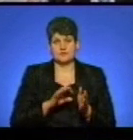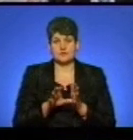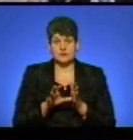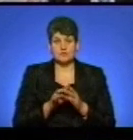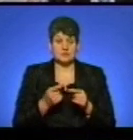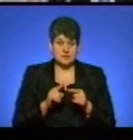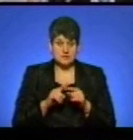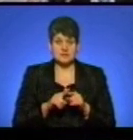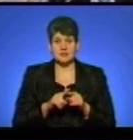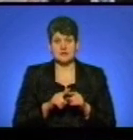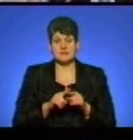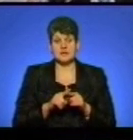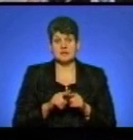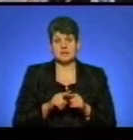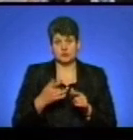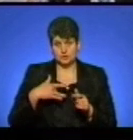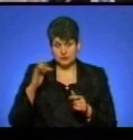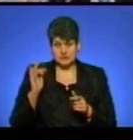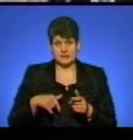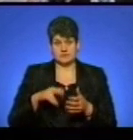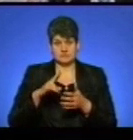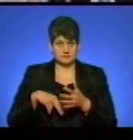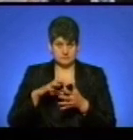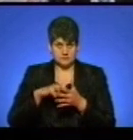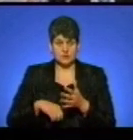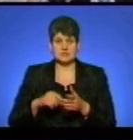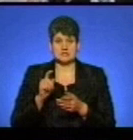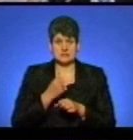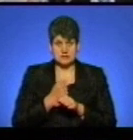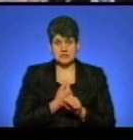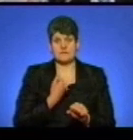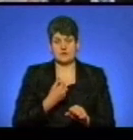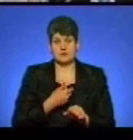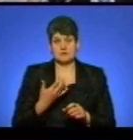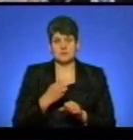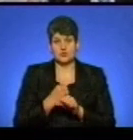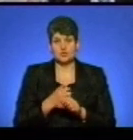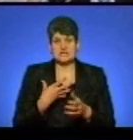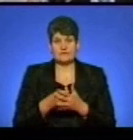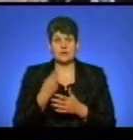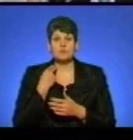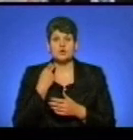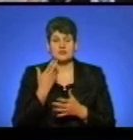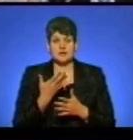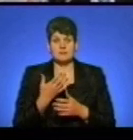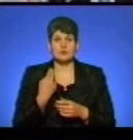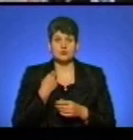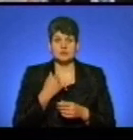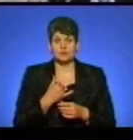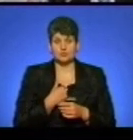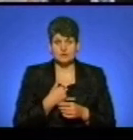от такими методами, санкціями, жорсткими, вони змушують нас. Каже, ви працюєте своїми боржниками. От боржник у нас,